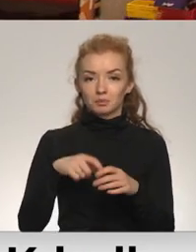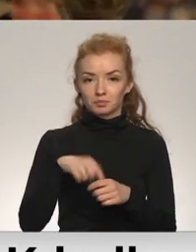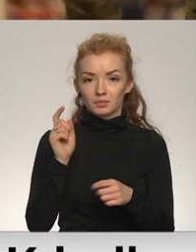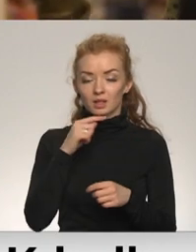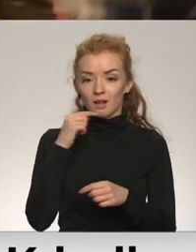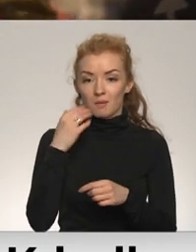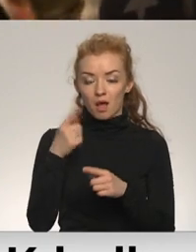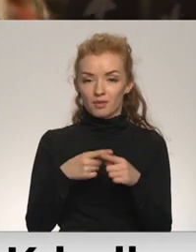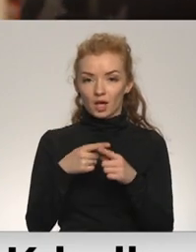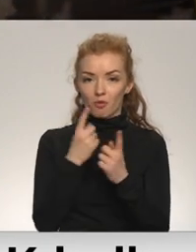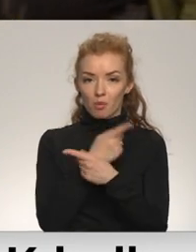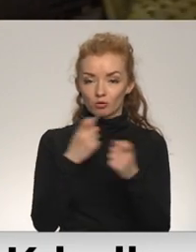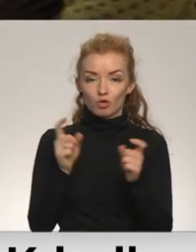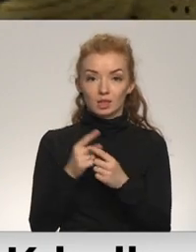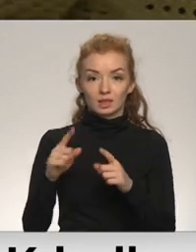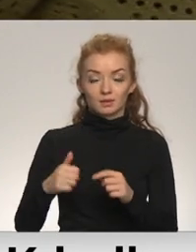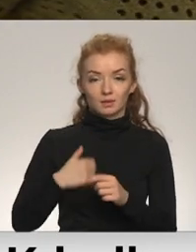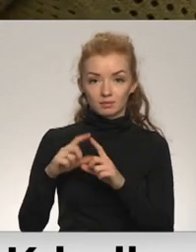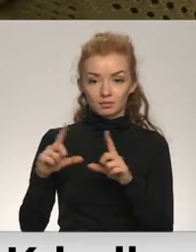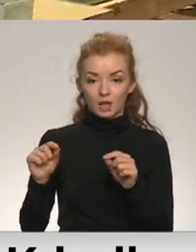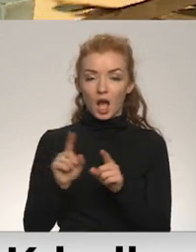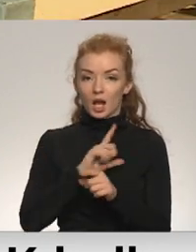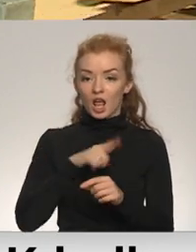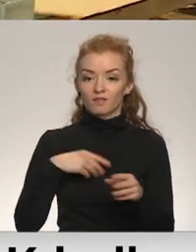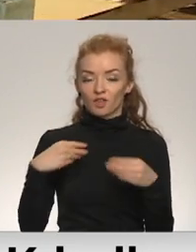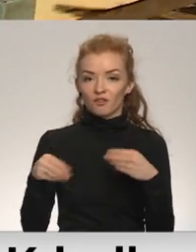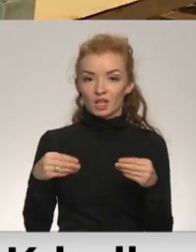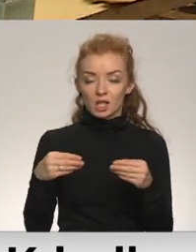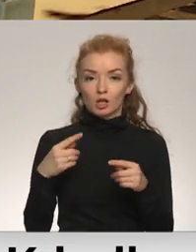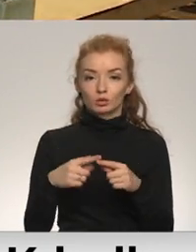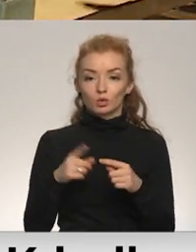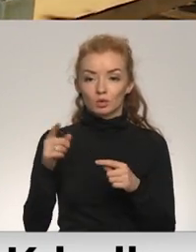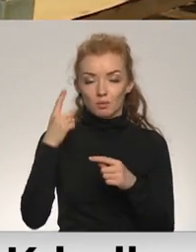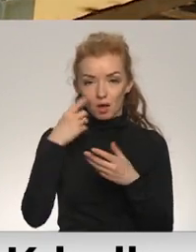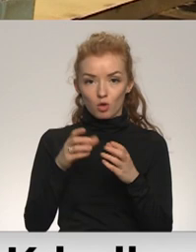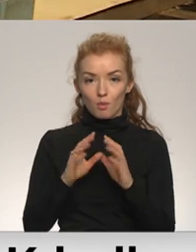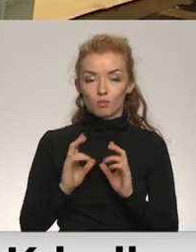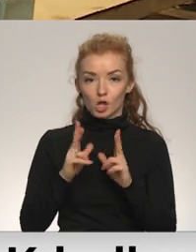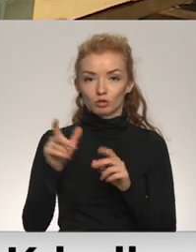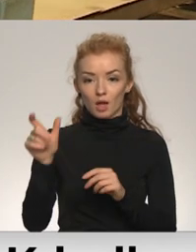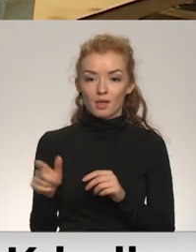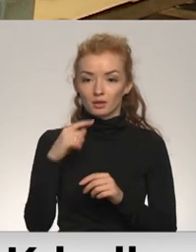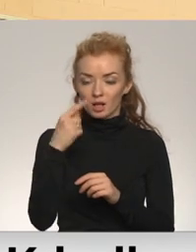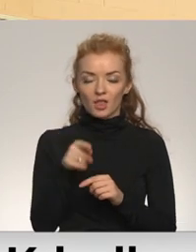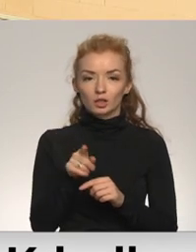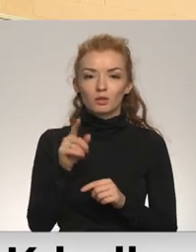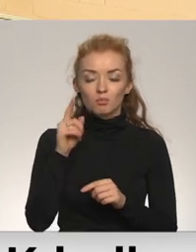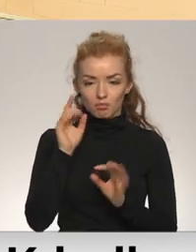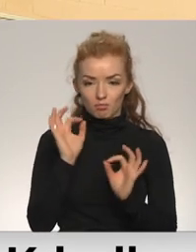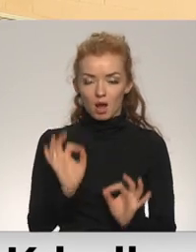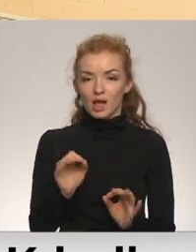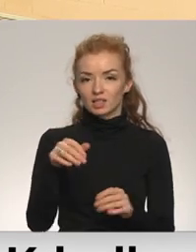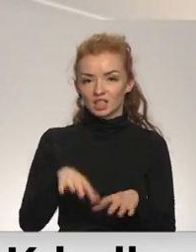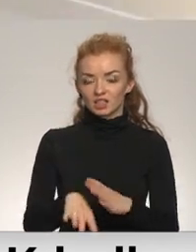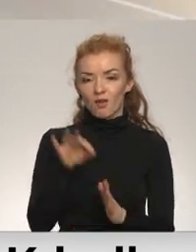un Baltkrieviju paziņojuši arī citu uzņēmumi, piemēram, Latvijas Finieris. Uzņēmuma padomas piekšsēdētais Uldis Biķis to sauc par pašu saprotam izvēli.